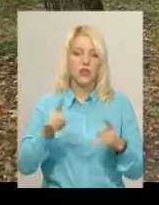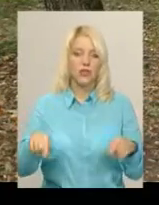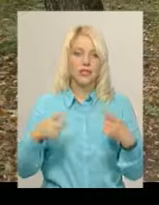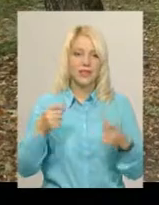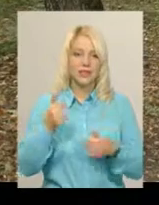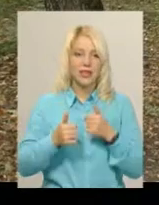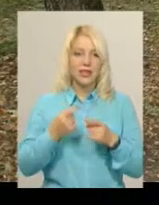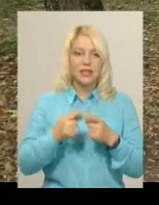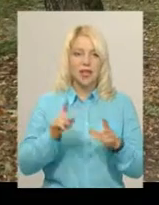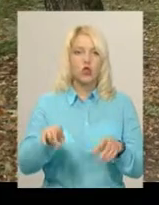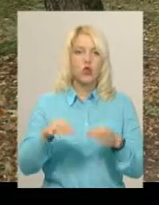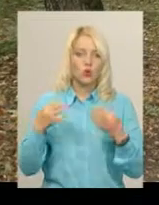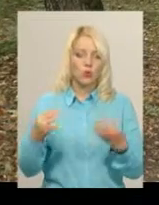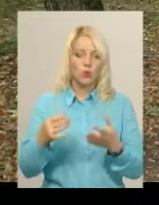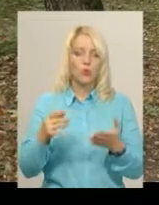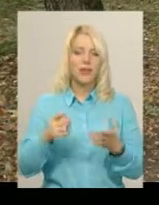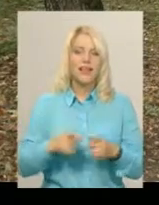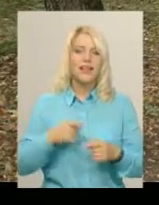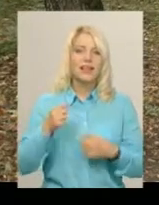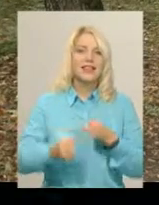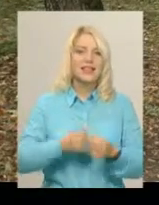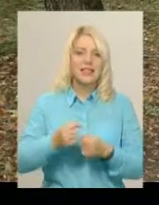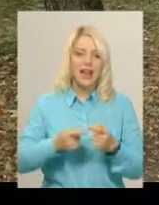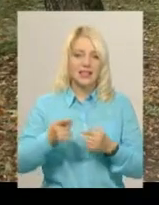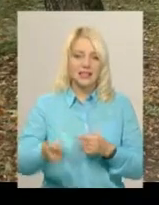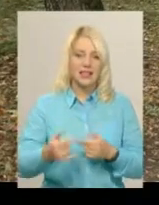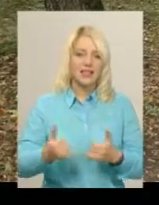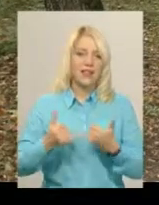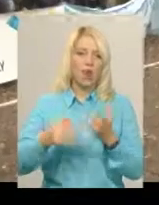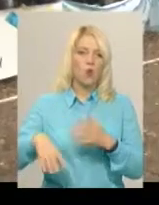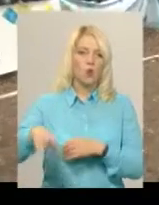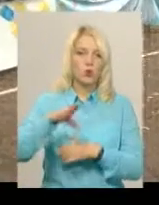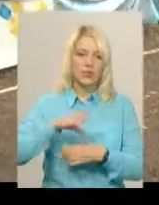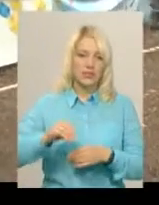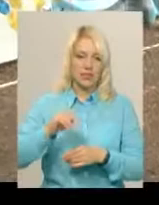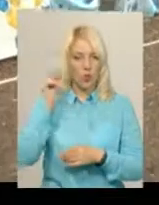доступна дистанція для всіх учнів і студентів навчальних закладів Хмельницького.